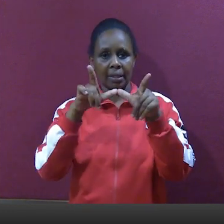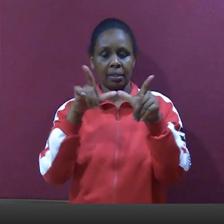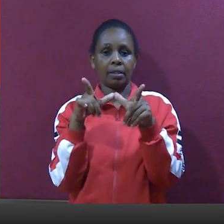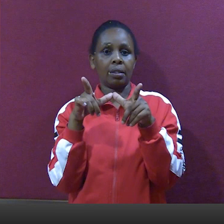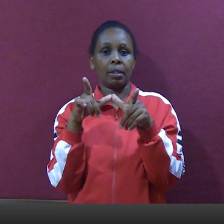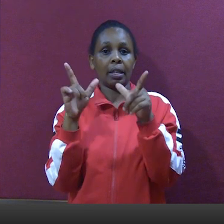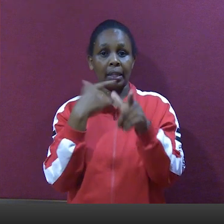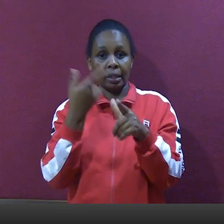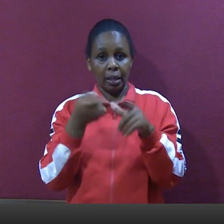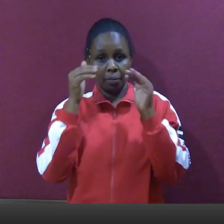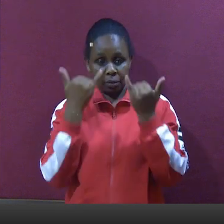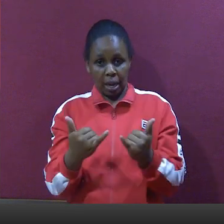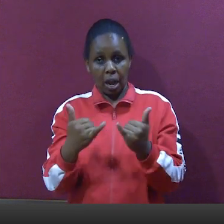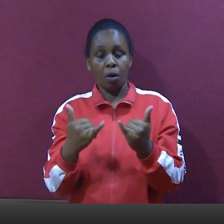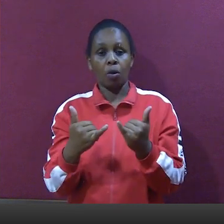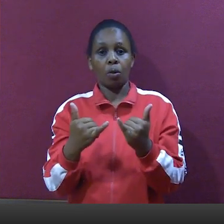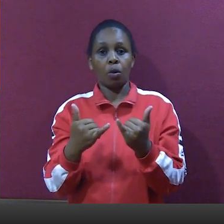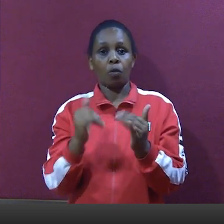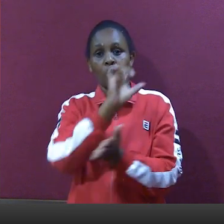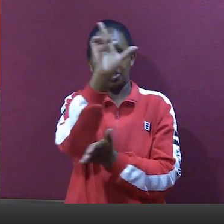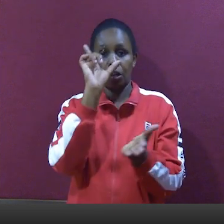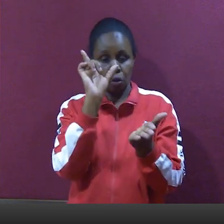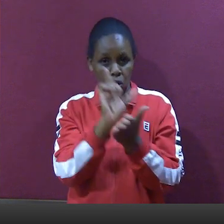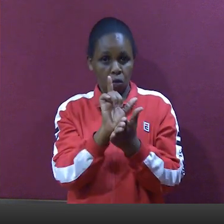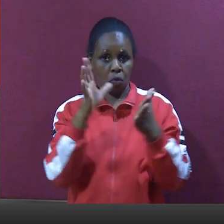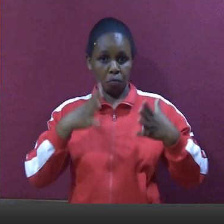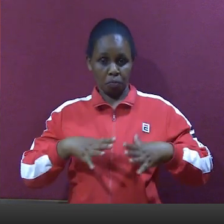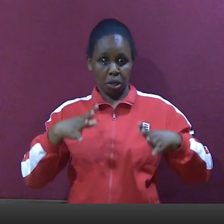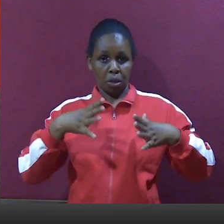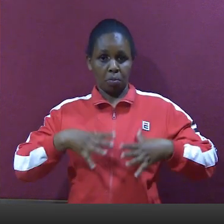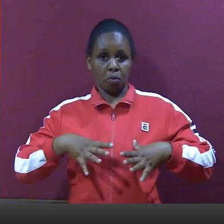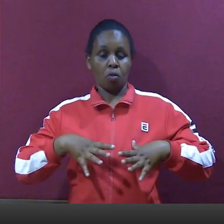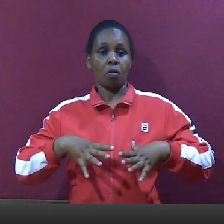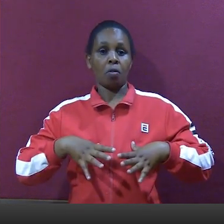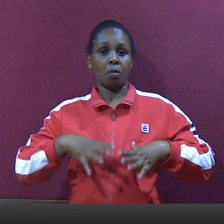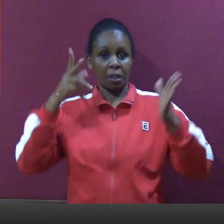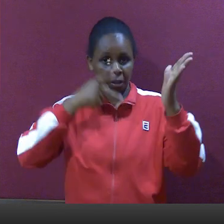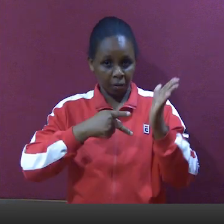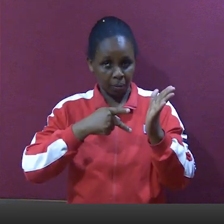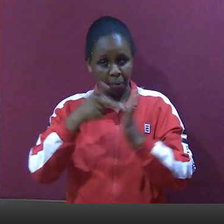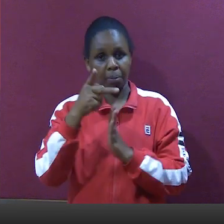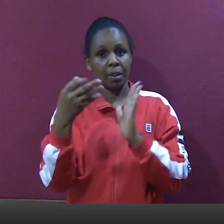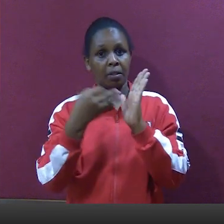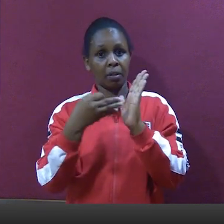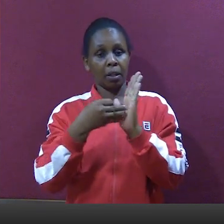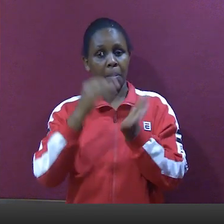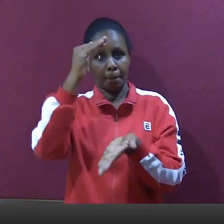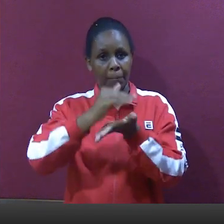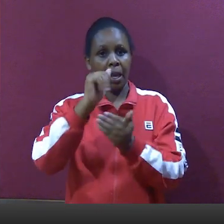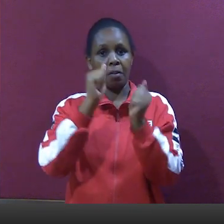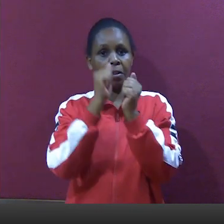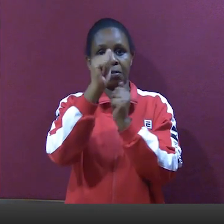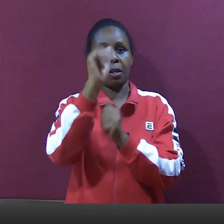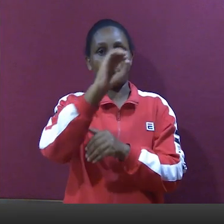Film Classification Board. So currently we are proposing that for local filmmakers the fees chargeable will go down by